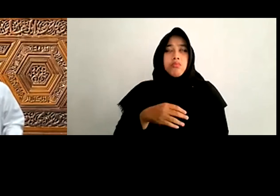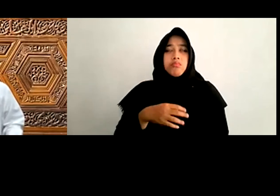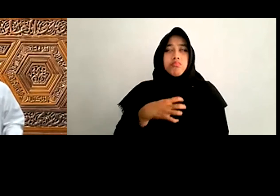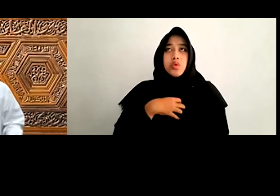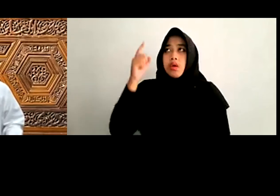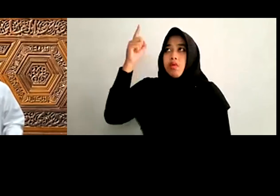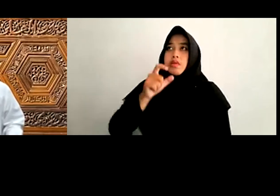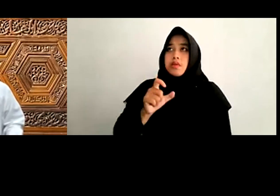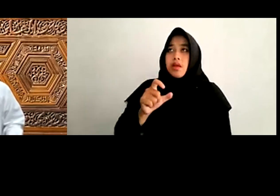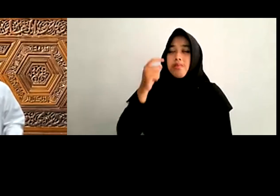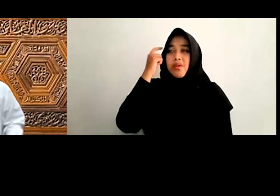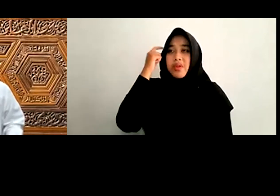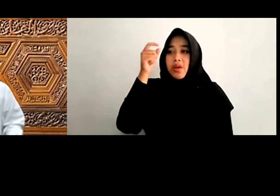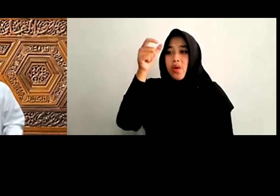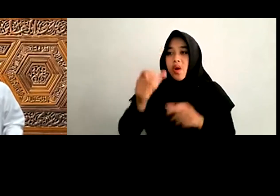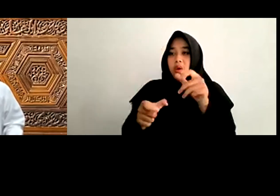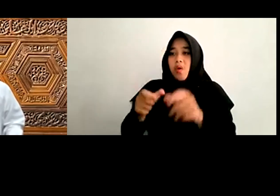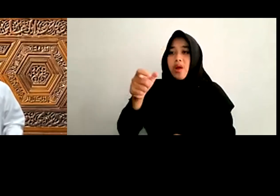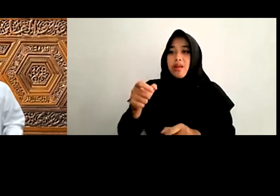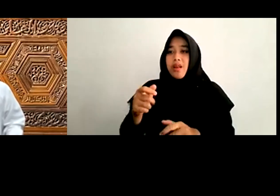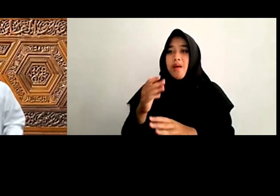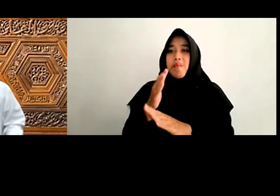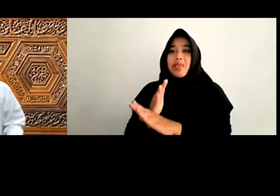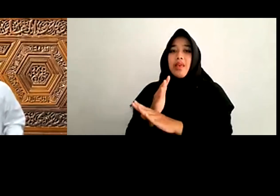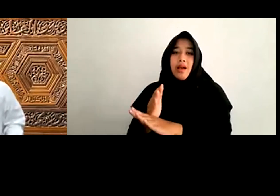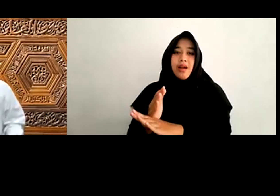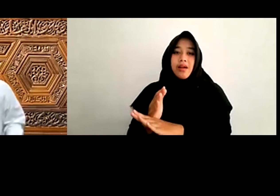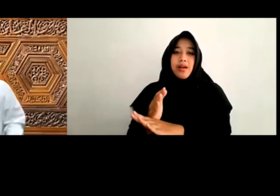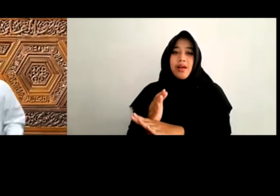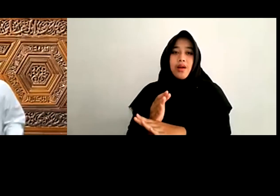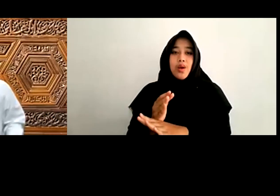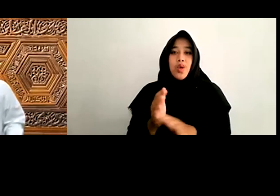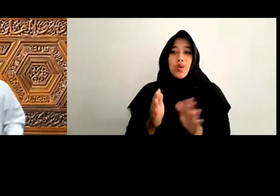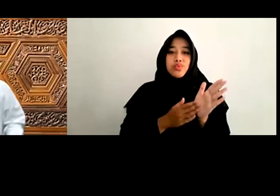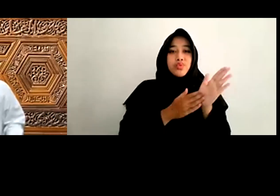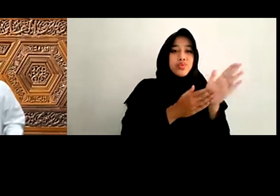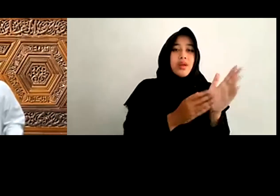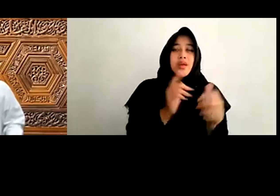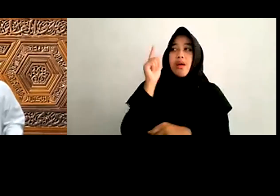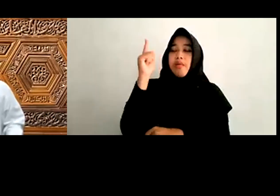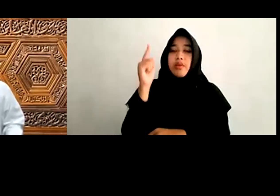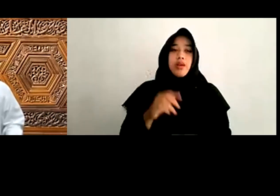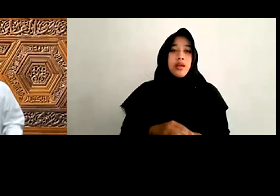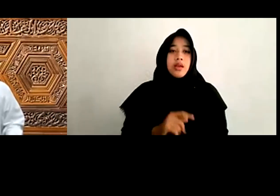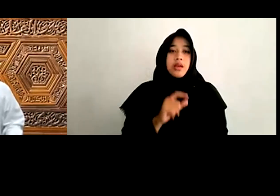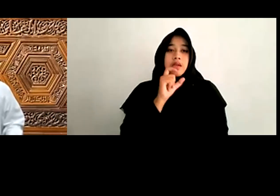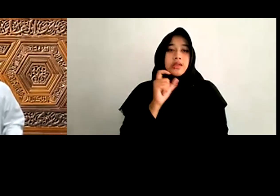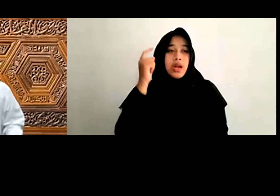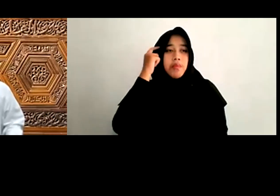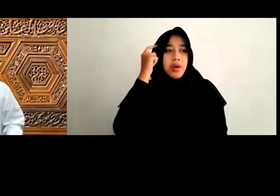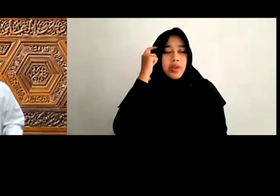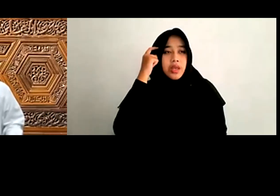Al-Quran Dan Al-Sunnah Oleh Karena Itu Cara Berfikir Mayoritas Yang Seringkali